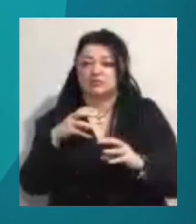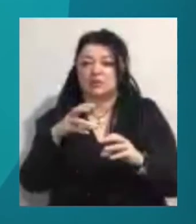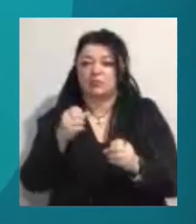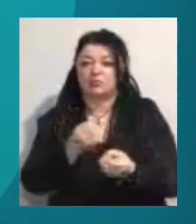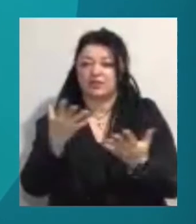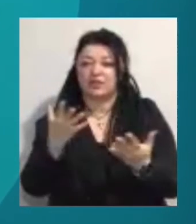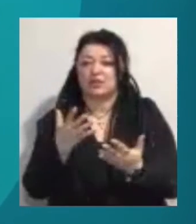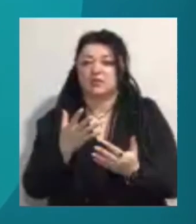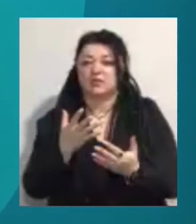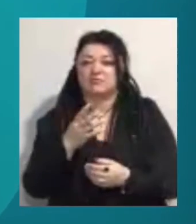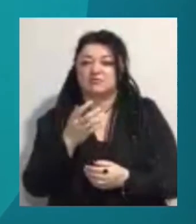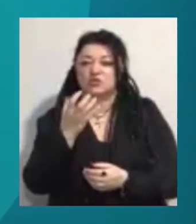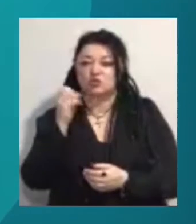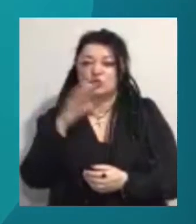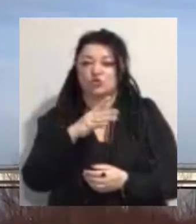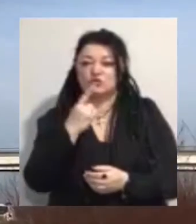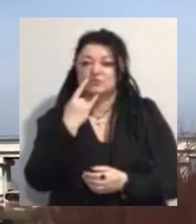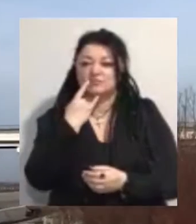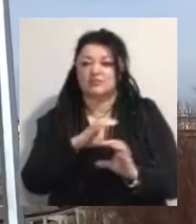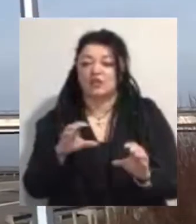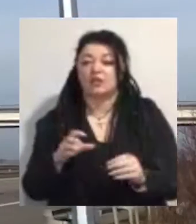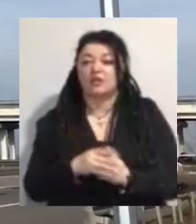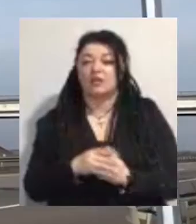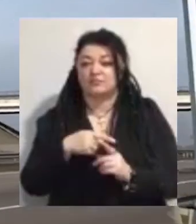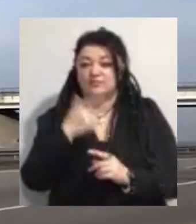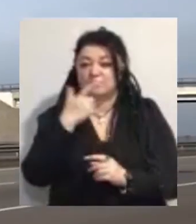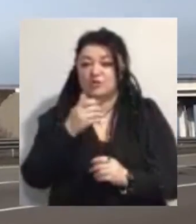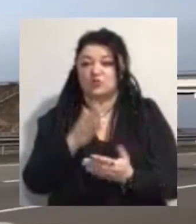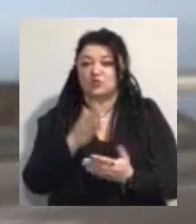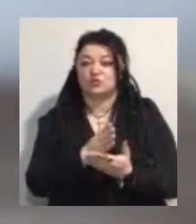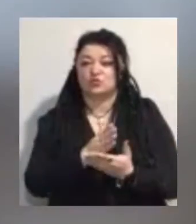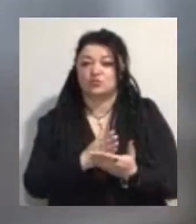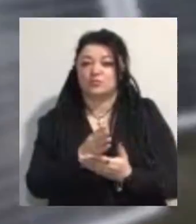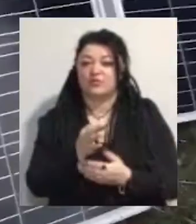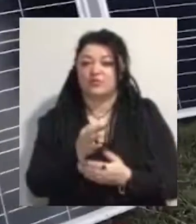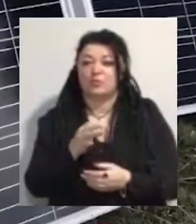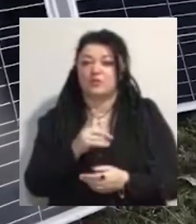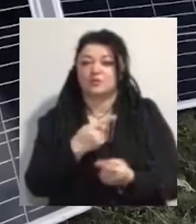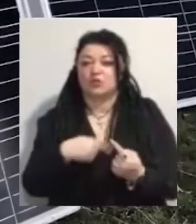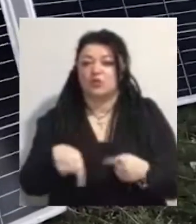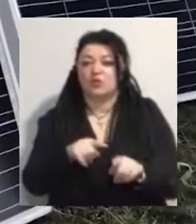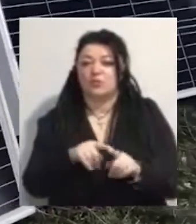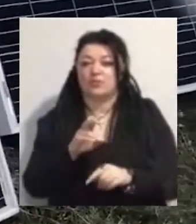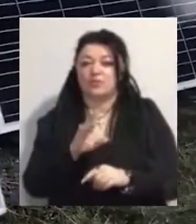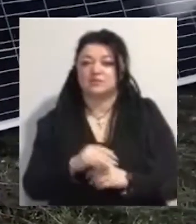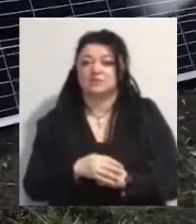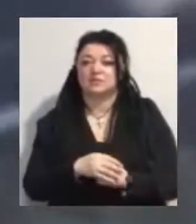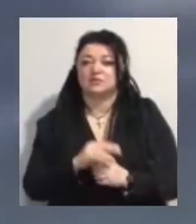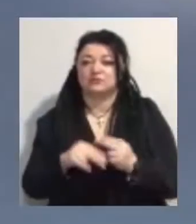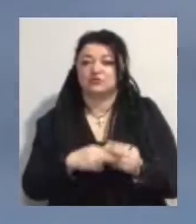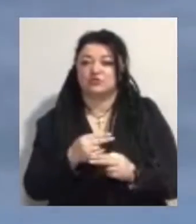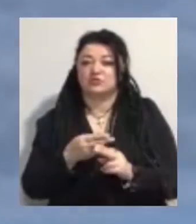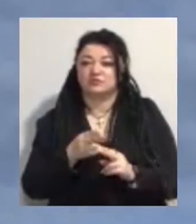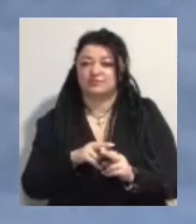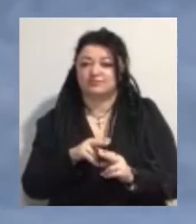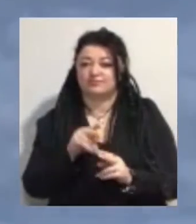Про це повідомляє Служба автомобільних доріг в Одеській області. Автономні системи освітлення працюють біля селищ Воробіївка, Знам'янка,